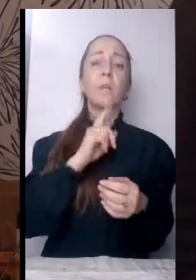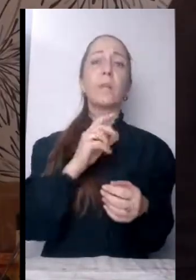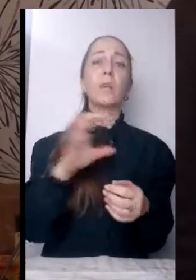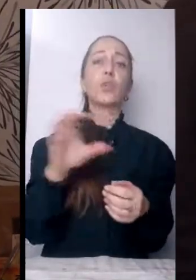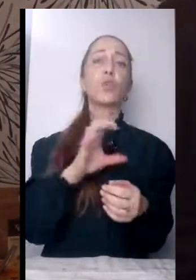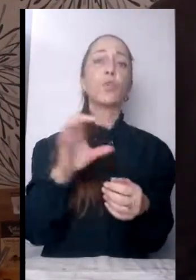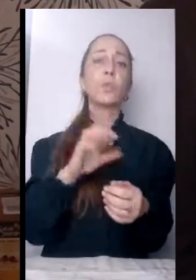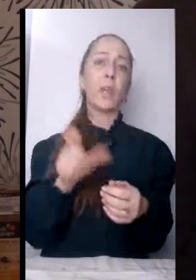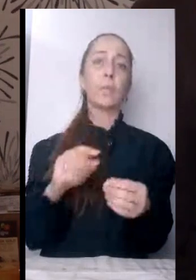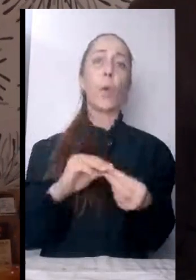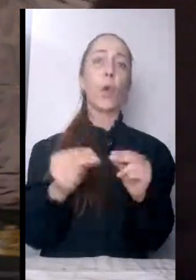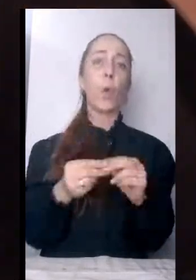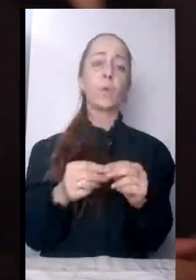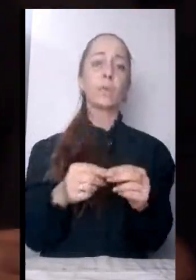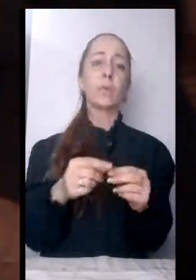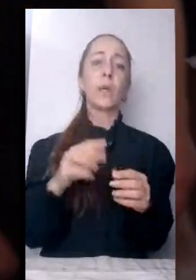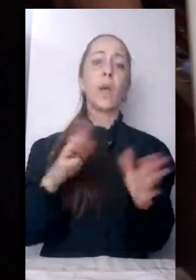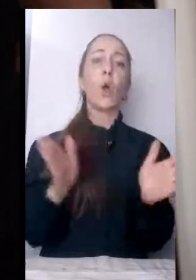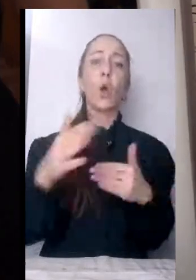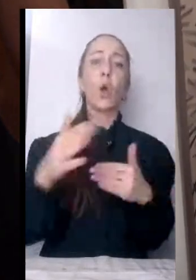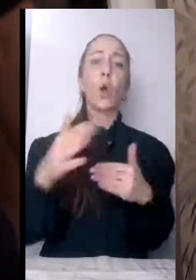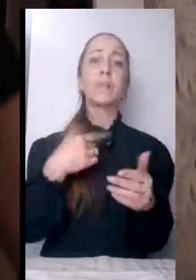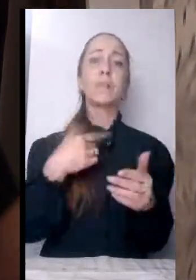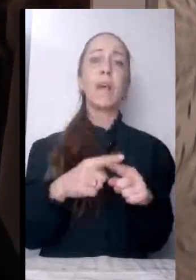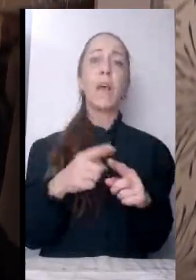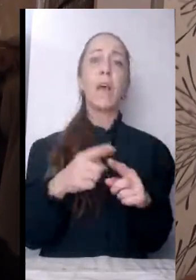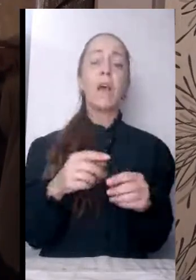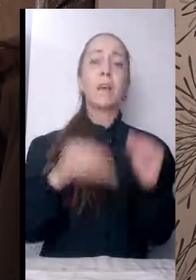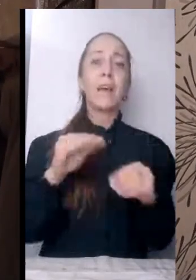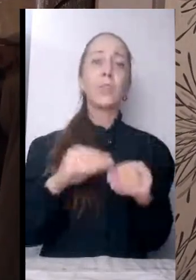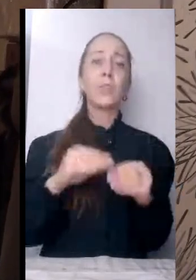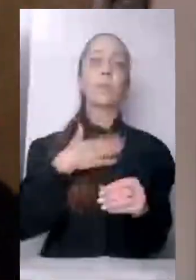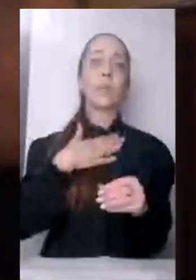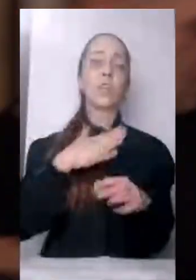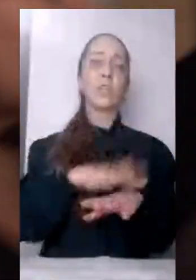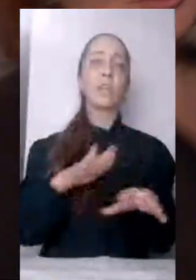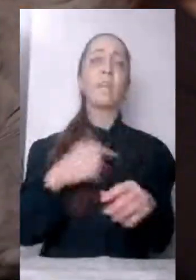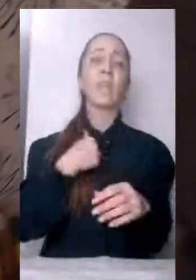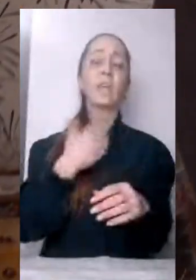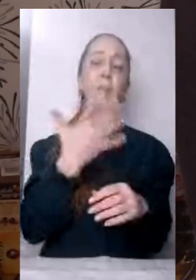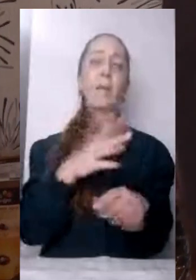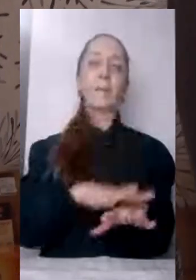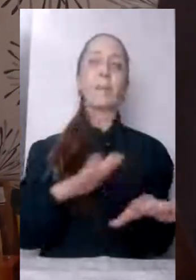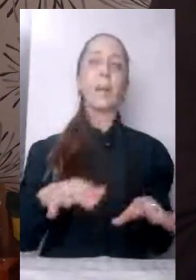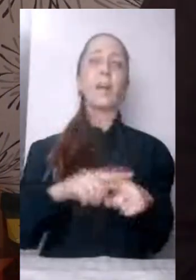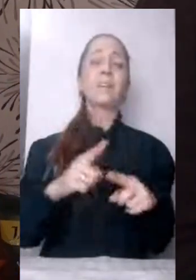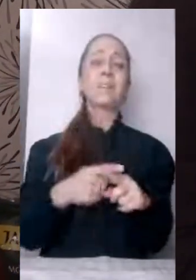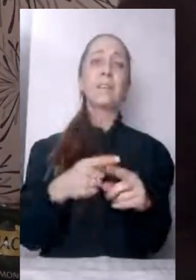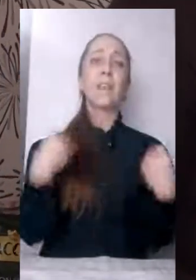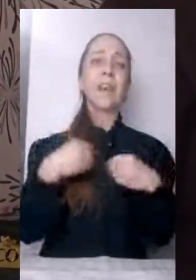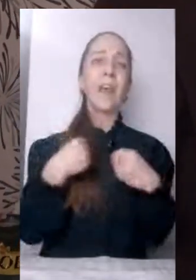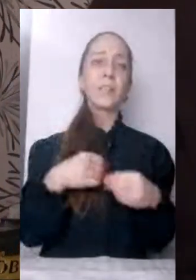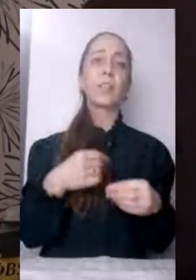В коробках – це речі наших дітей, бо їх у нас п'ятеро. І в нас тут просто ці речі були, ну, лежали на